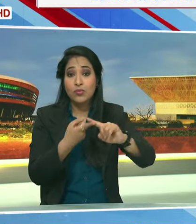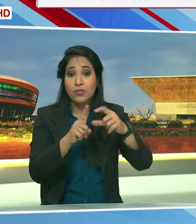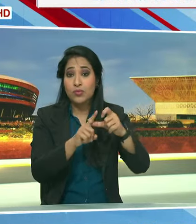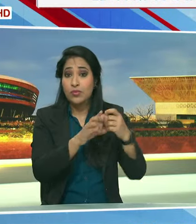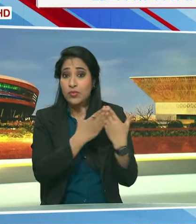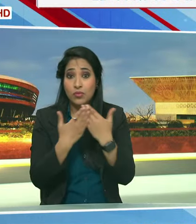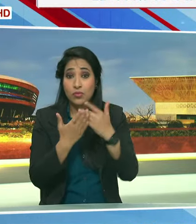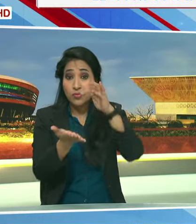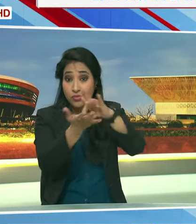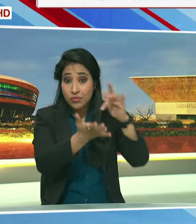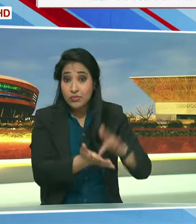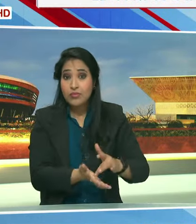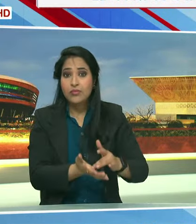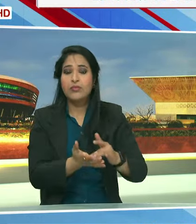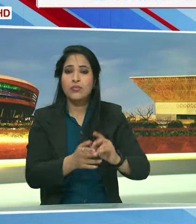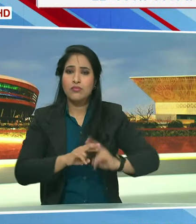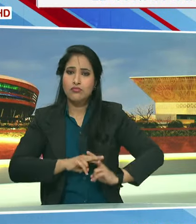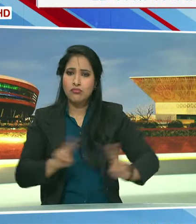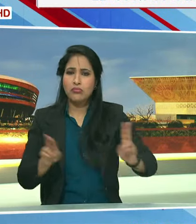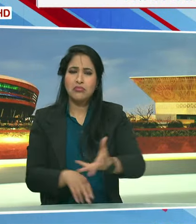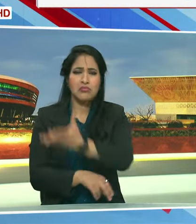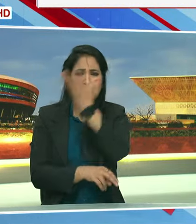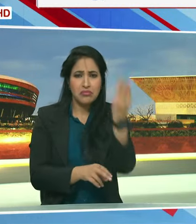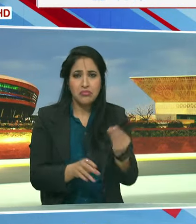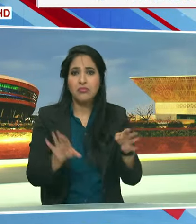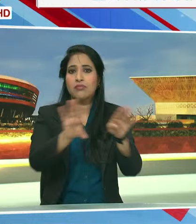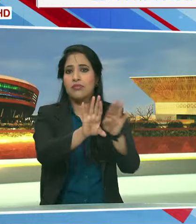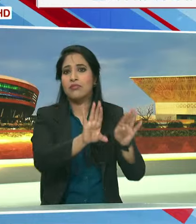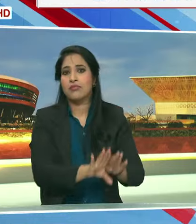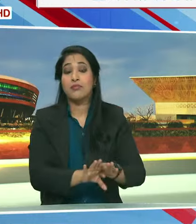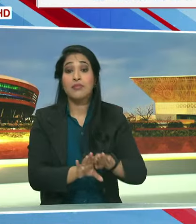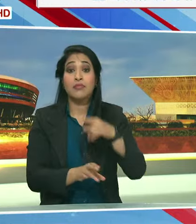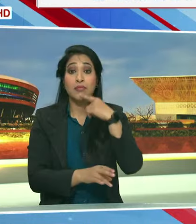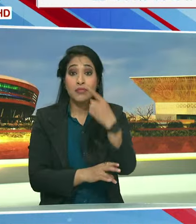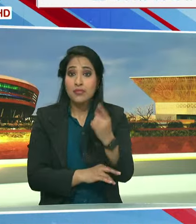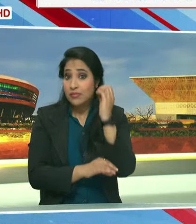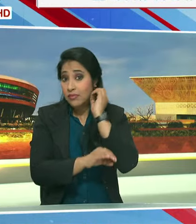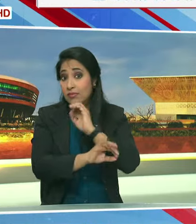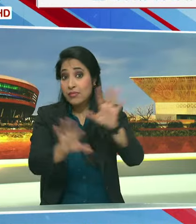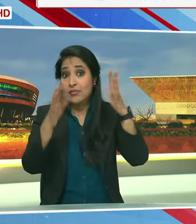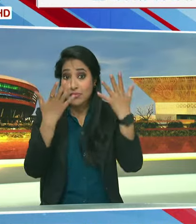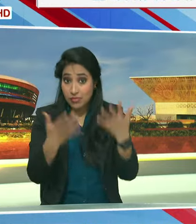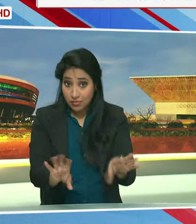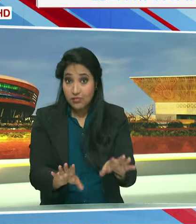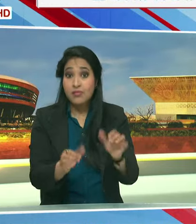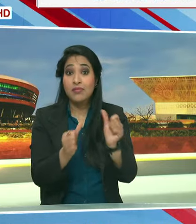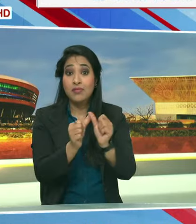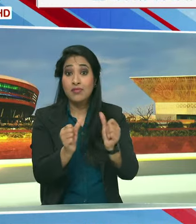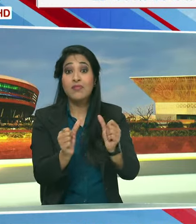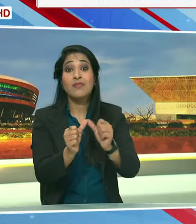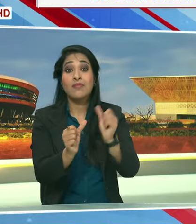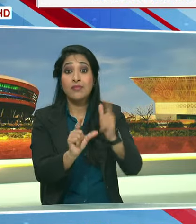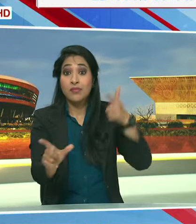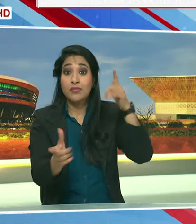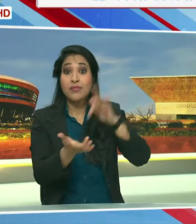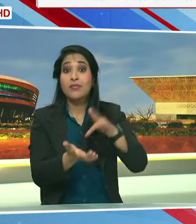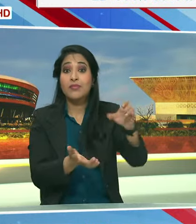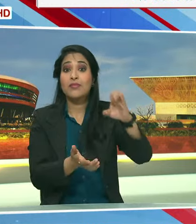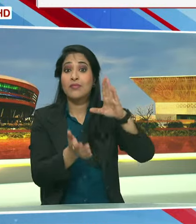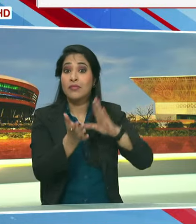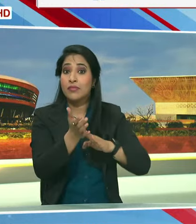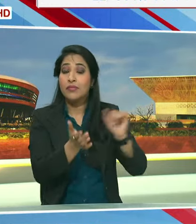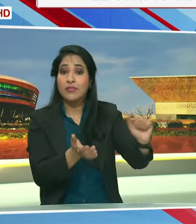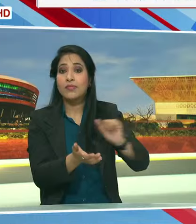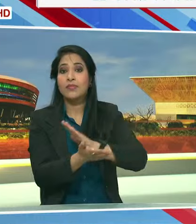श्रक्षेनिक संस्थानों को भी पूरे दिन बंद रखे जाने का ऐलान किया गया इस संदर्ब में असम के